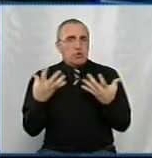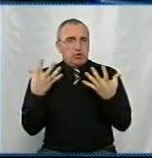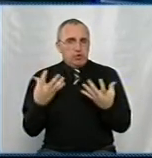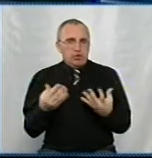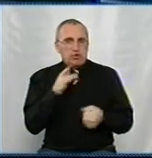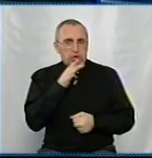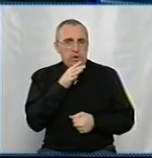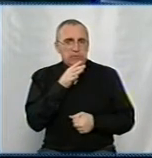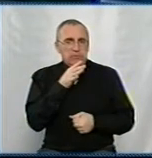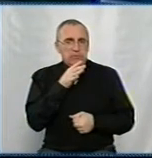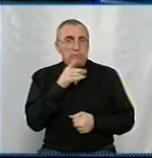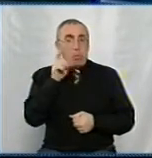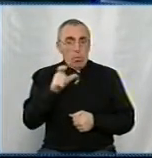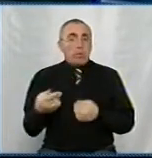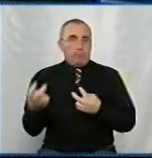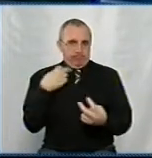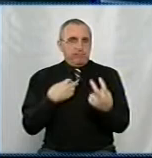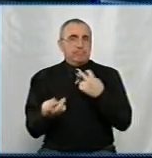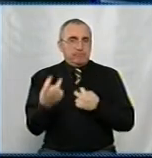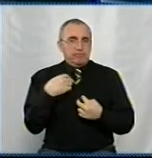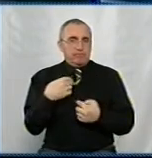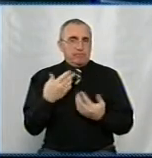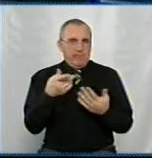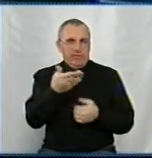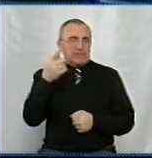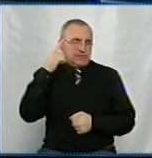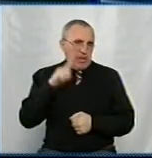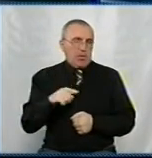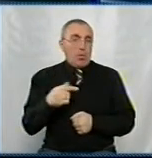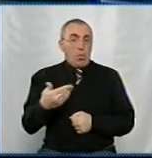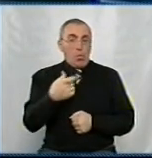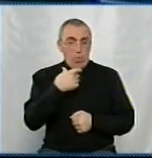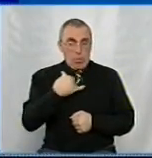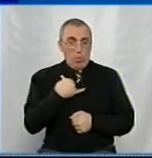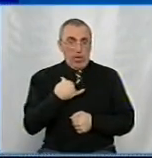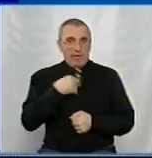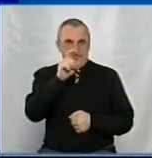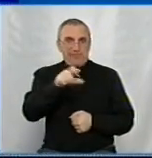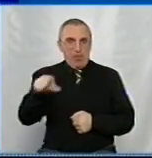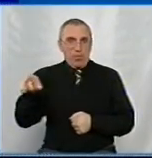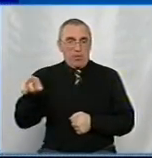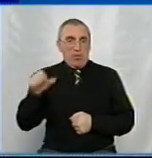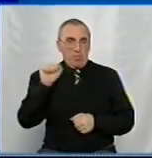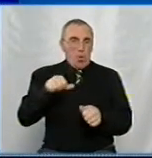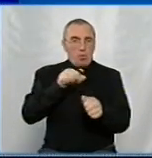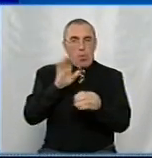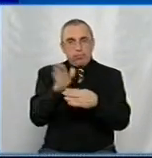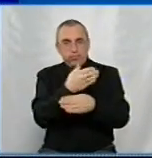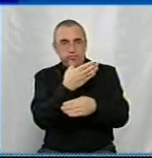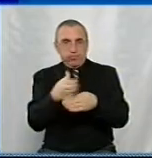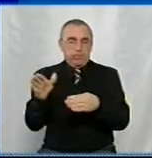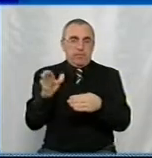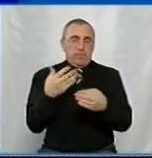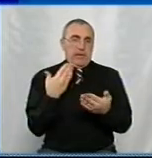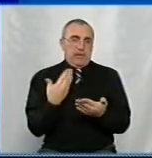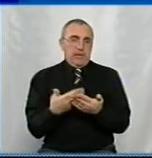Тому люди до нас приходять. Ви знаєте, у нас абонентів можна відокремити